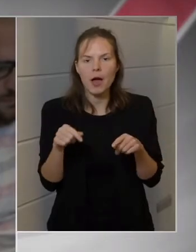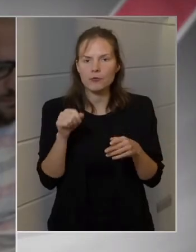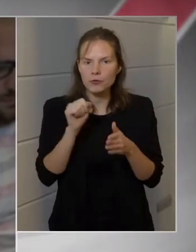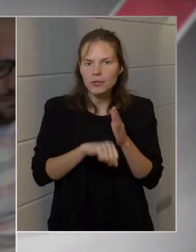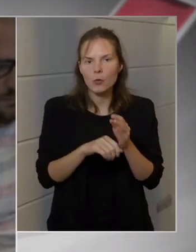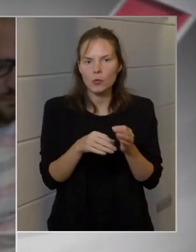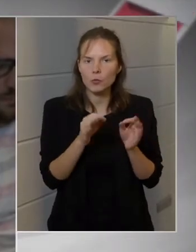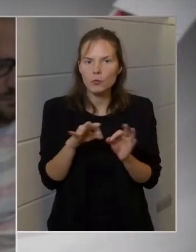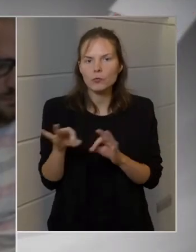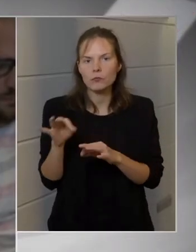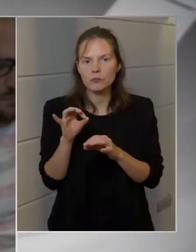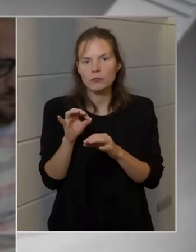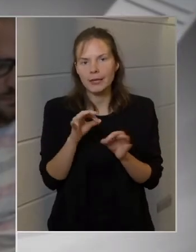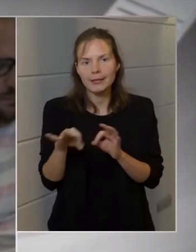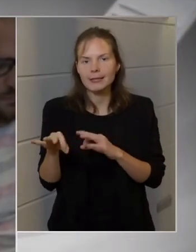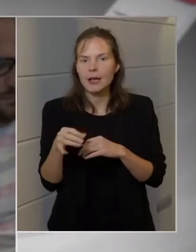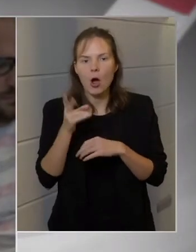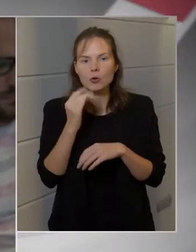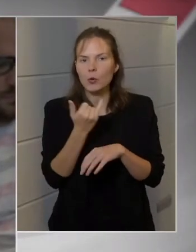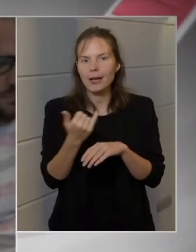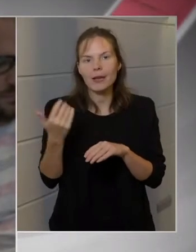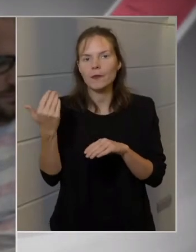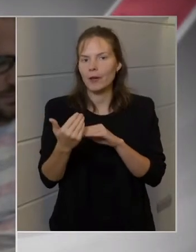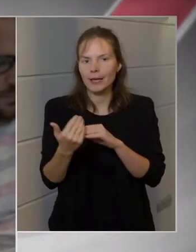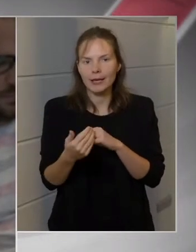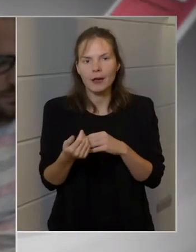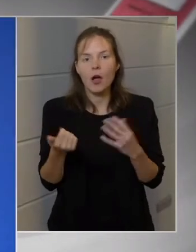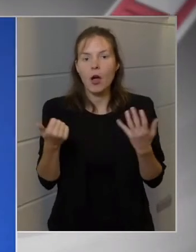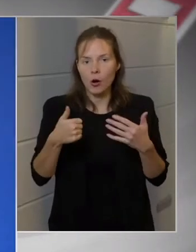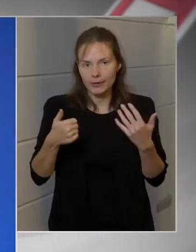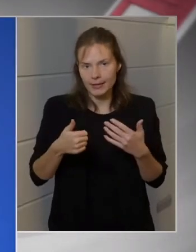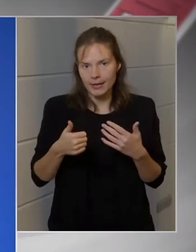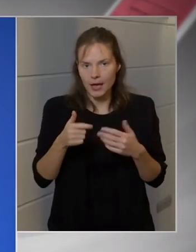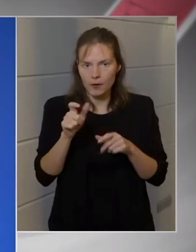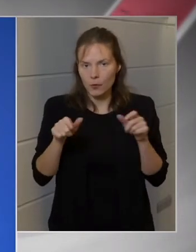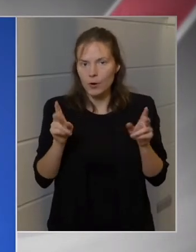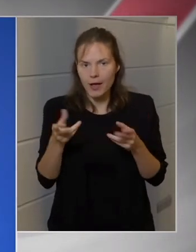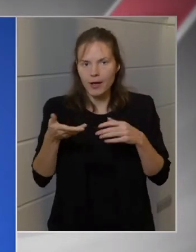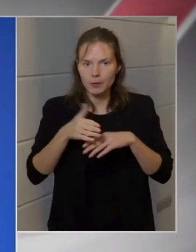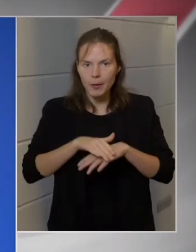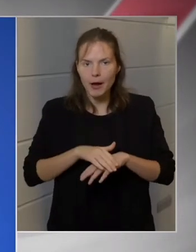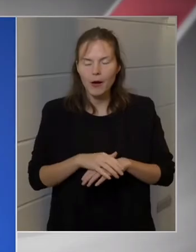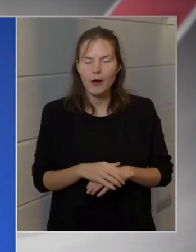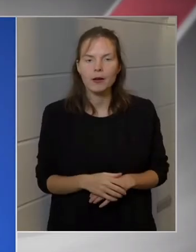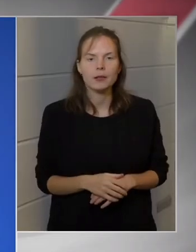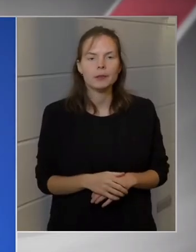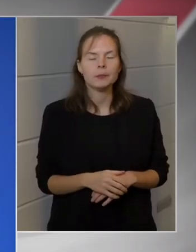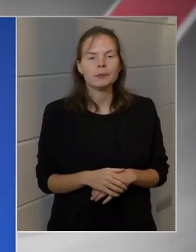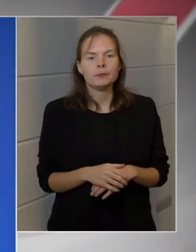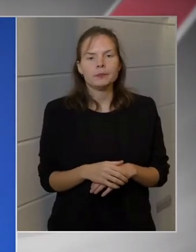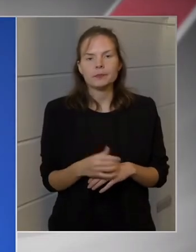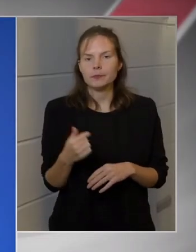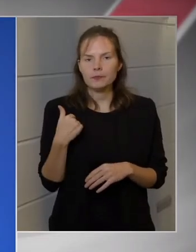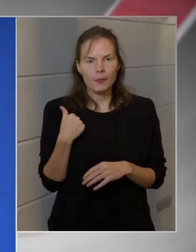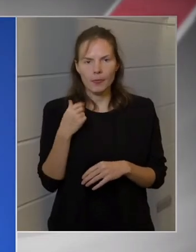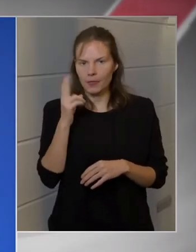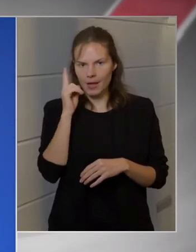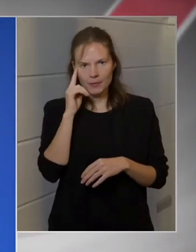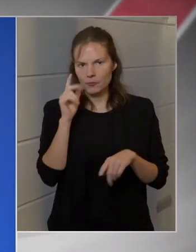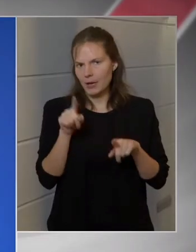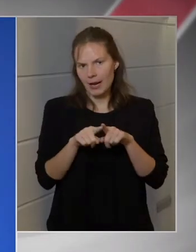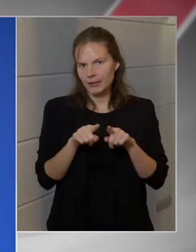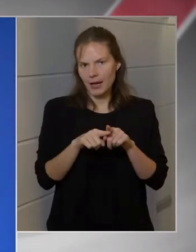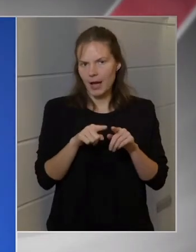intézkedéseket, évvégéig 6000-en halhatnak meg. Én nem ismerek ilyen